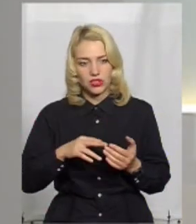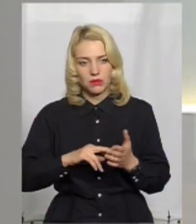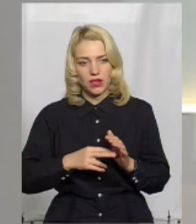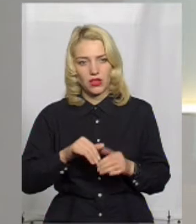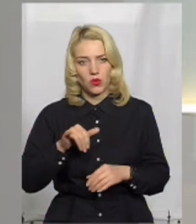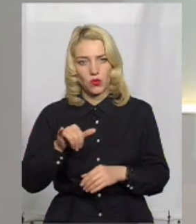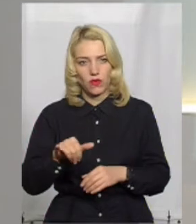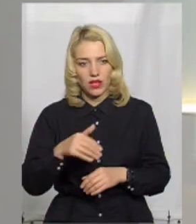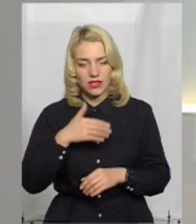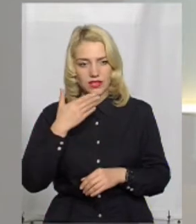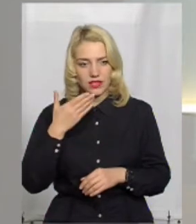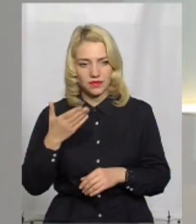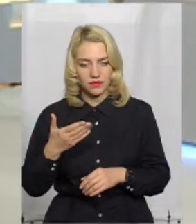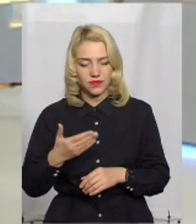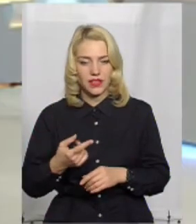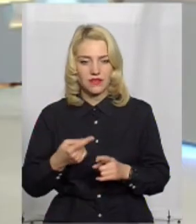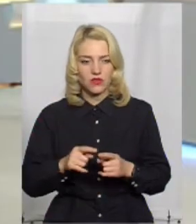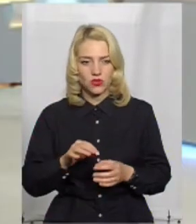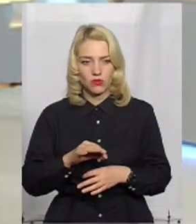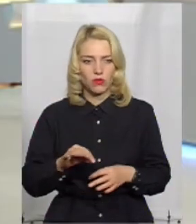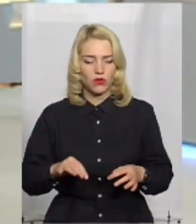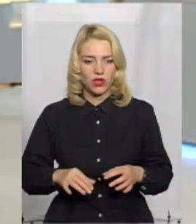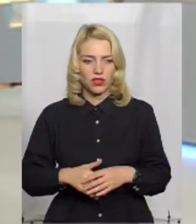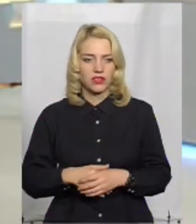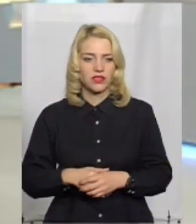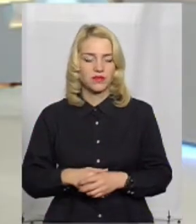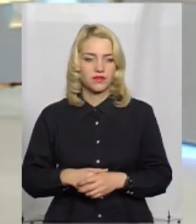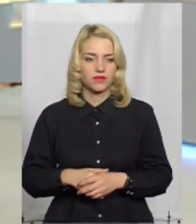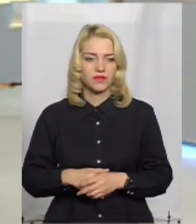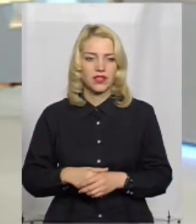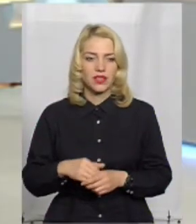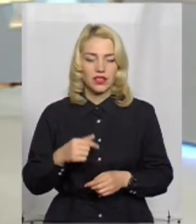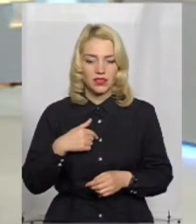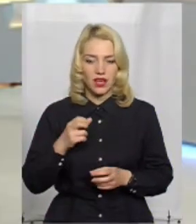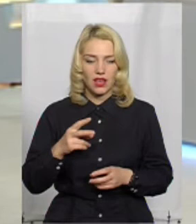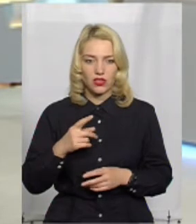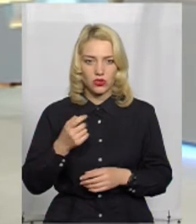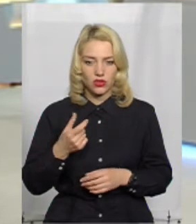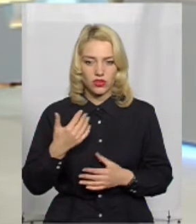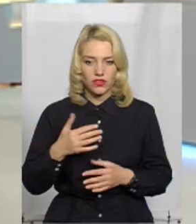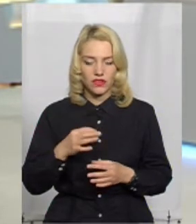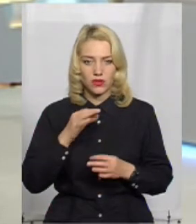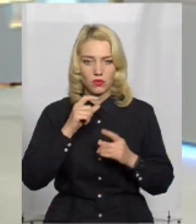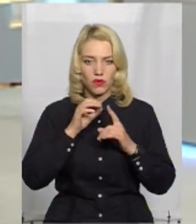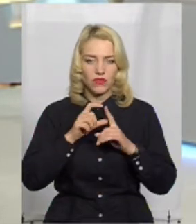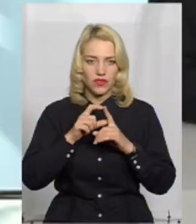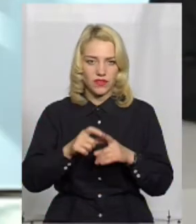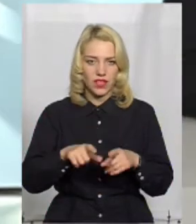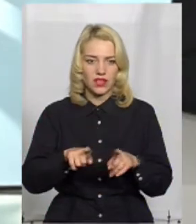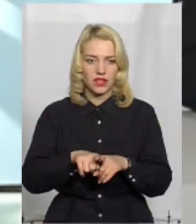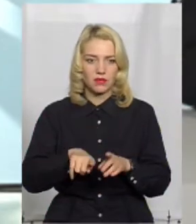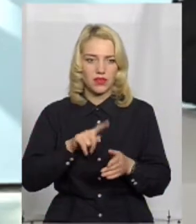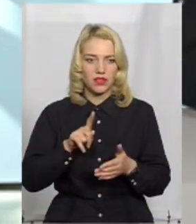у вас в цьому проєкті? Я вже трошки майже відповів на це питання. Тому що якраз